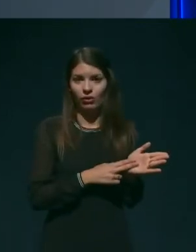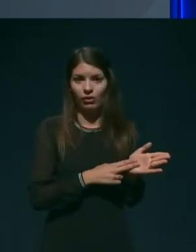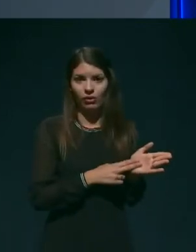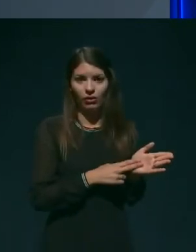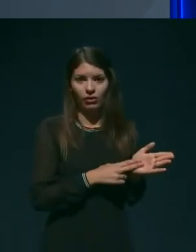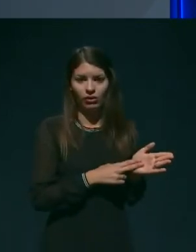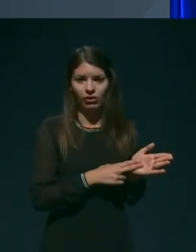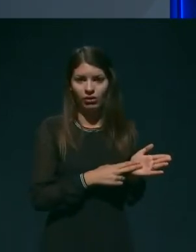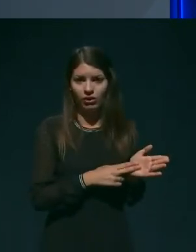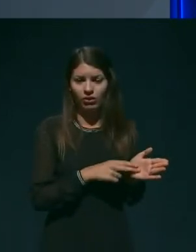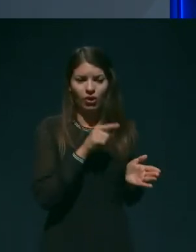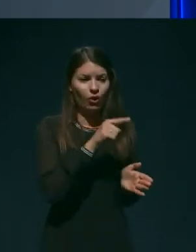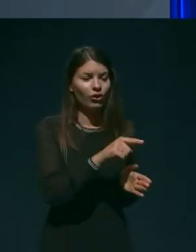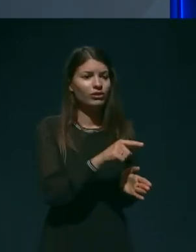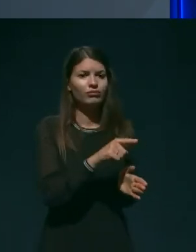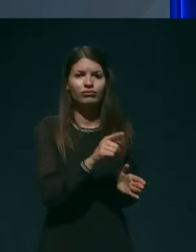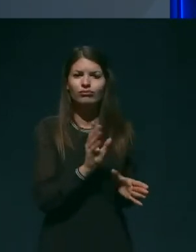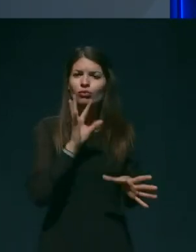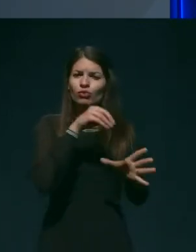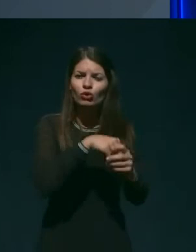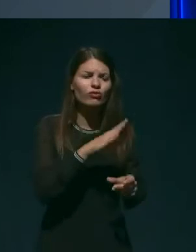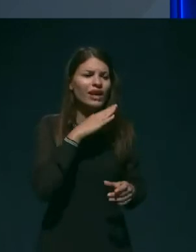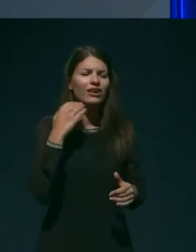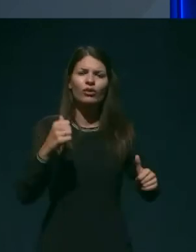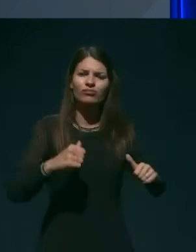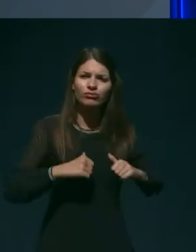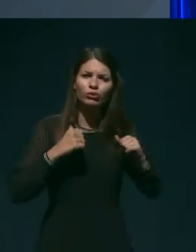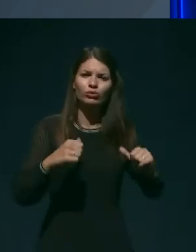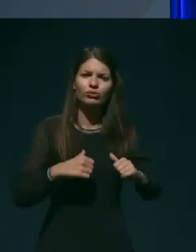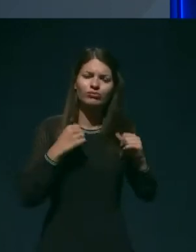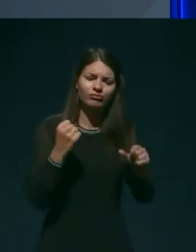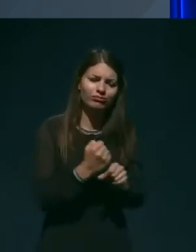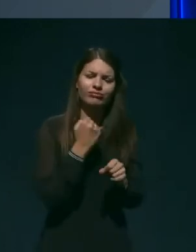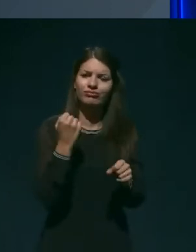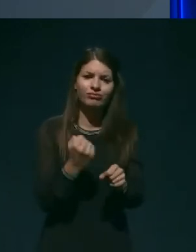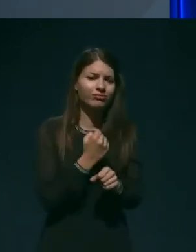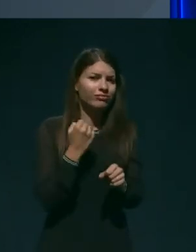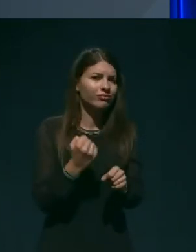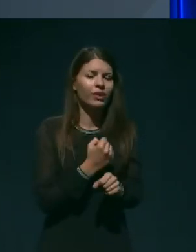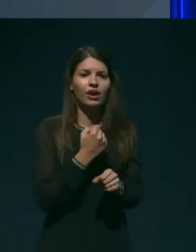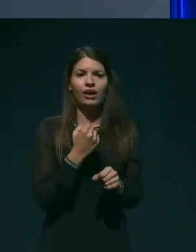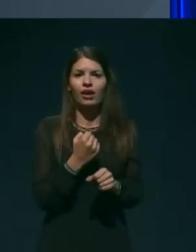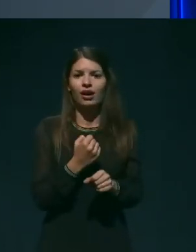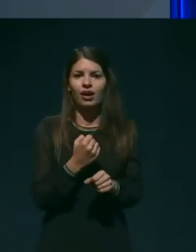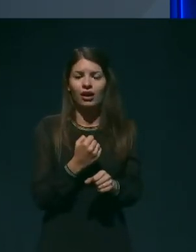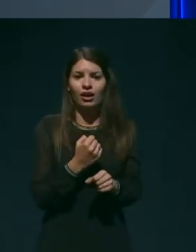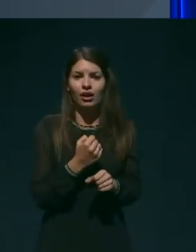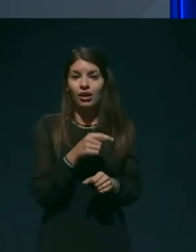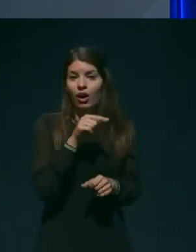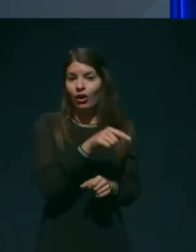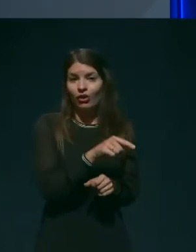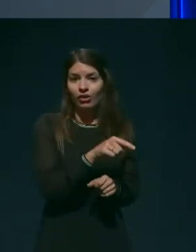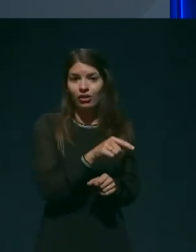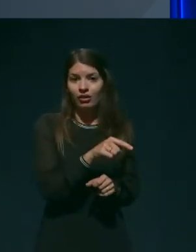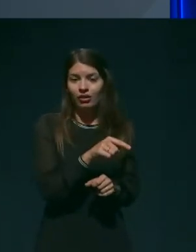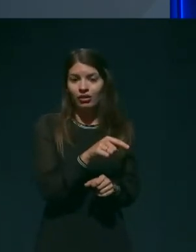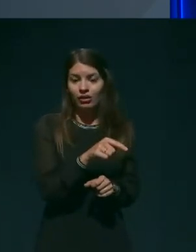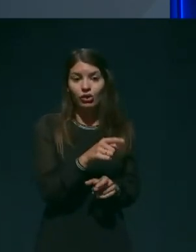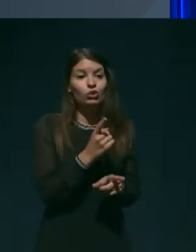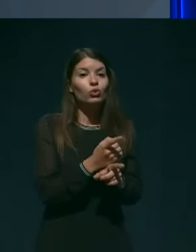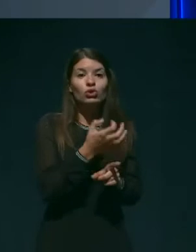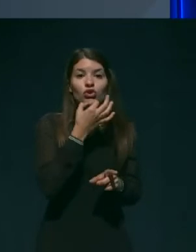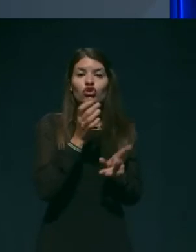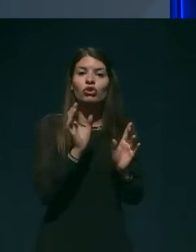napora vloži v boj z boleznjo, kakorkoli dobro preživi kemoterapije,